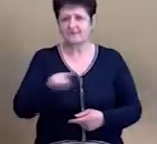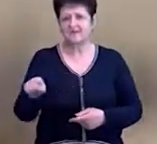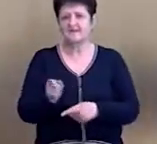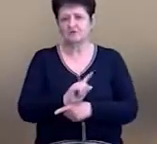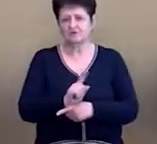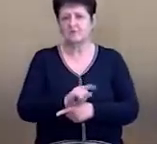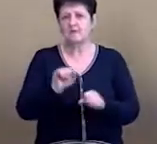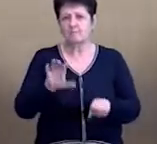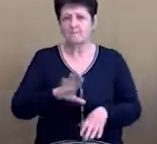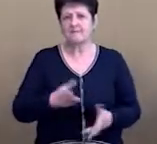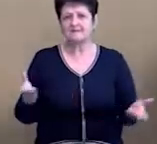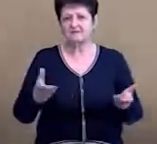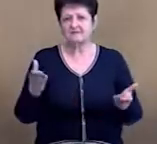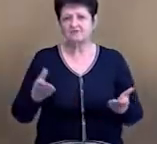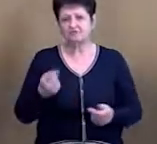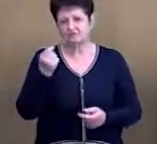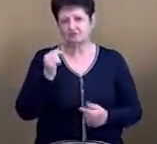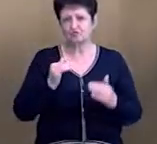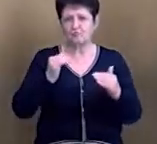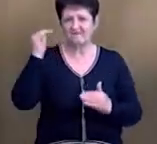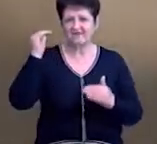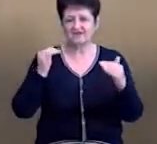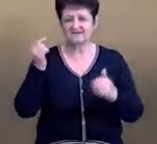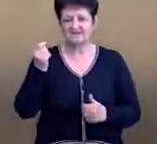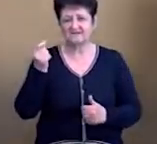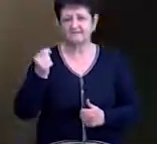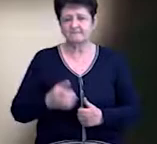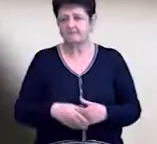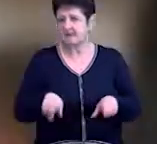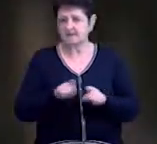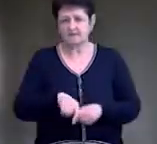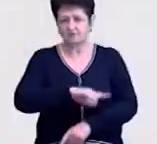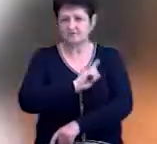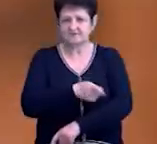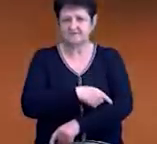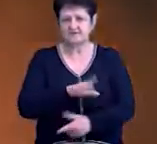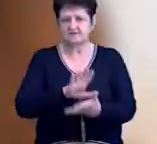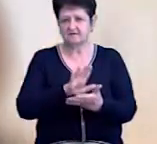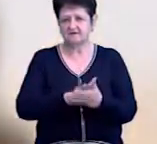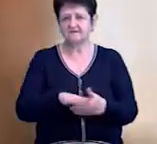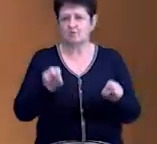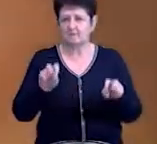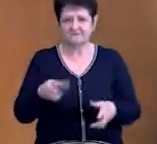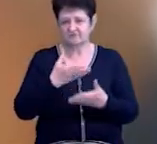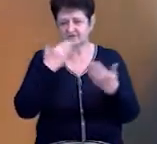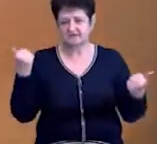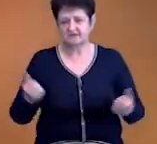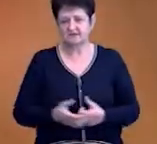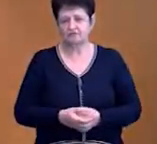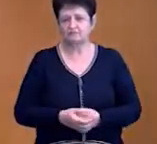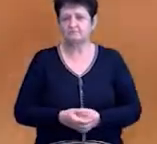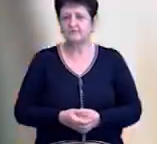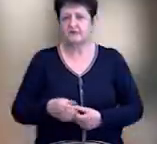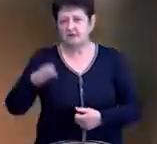Ну, можливо, там на якусь одну єдиницю-дві підійметься, ну, під езіметр. А такої випадки немає, тому що